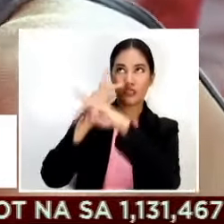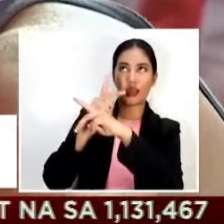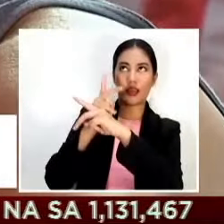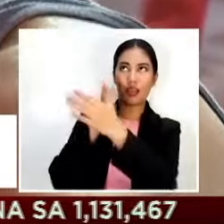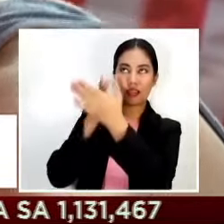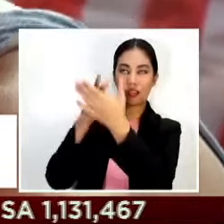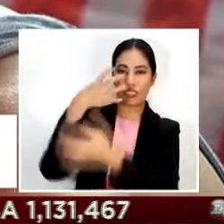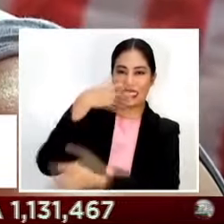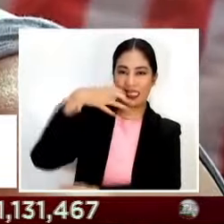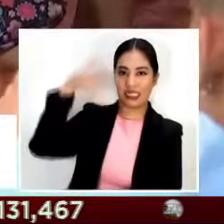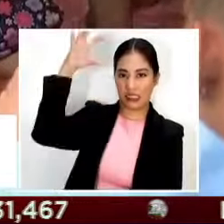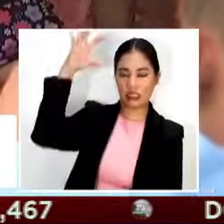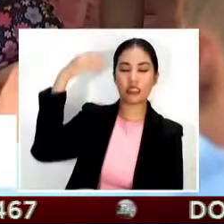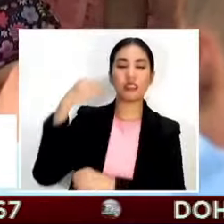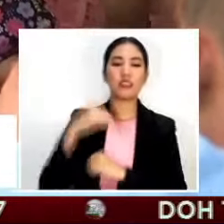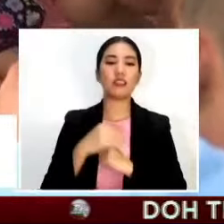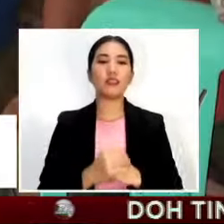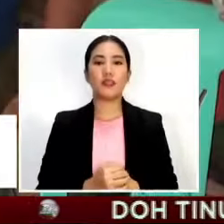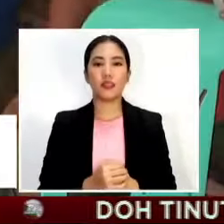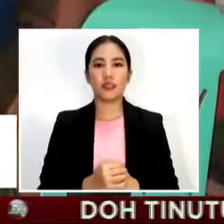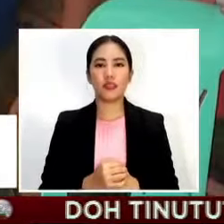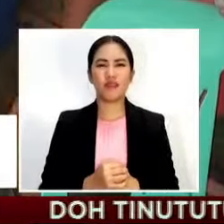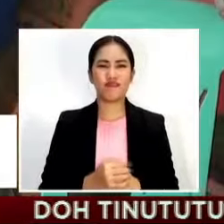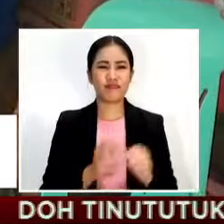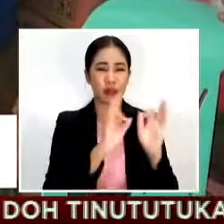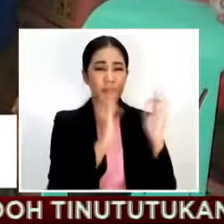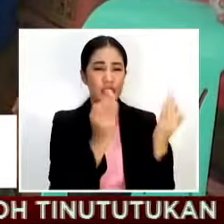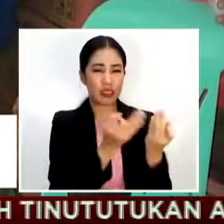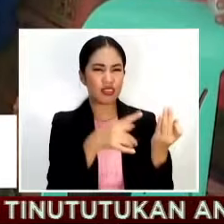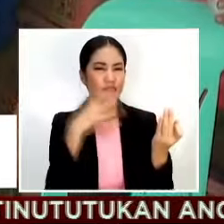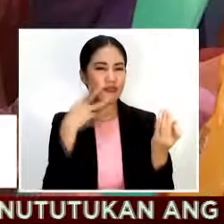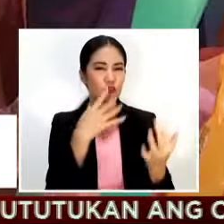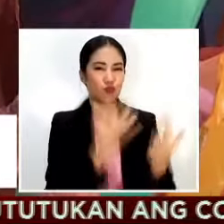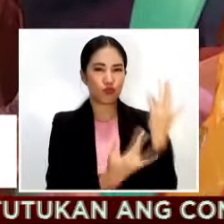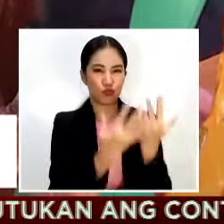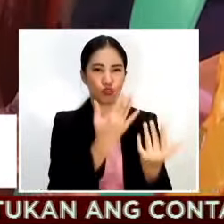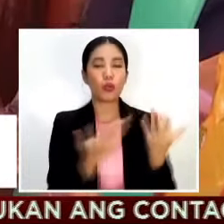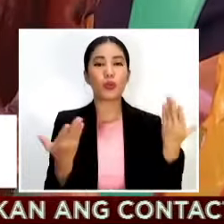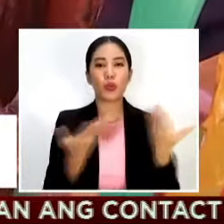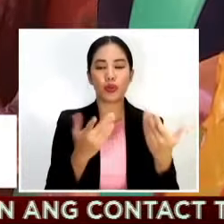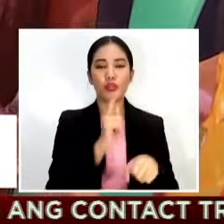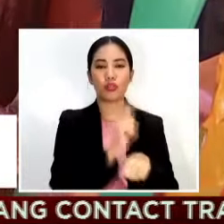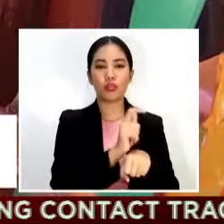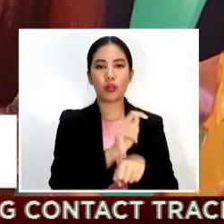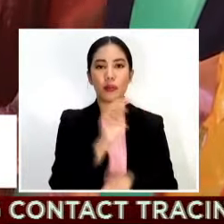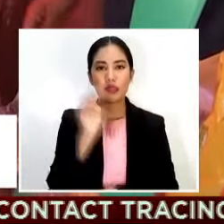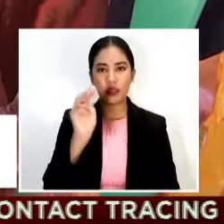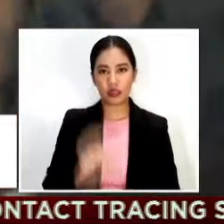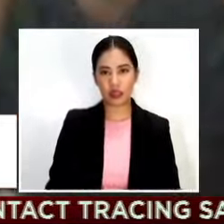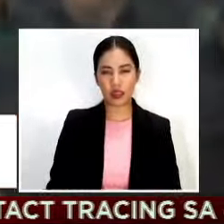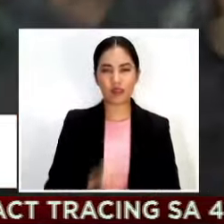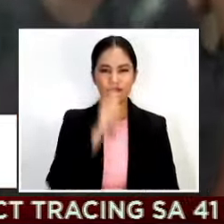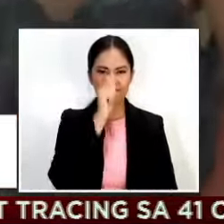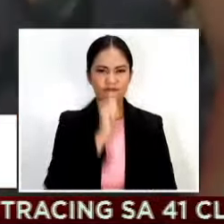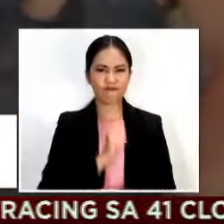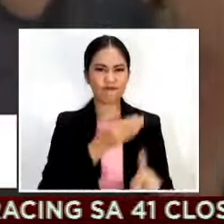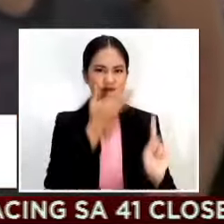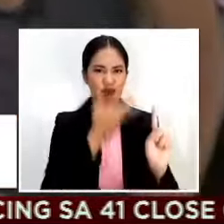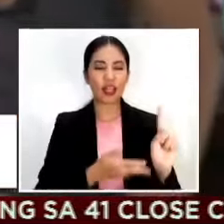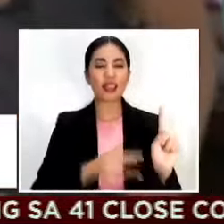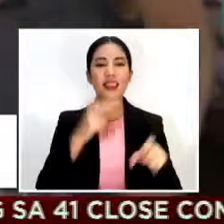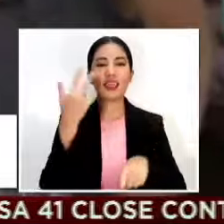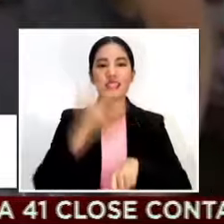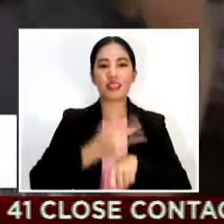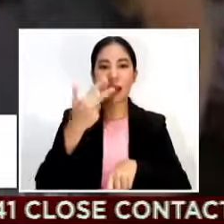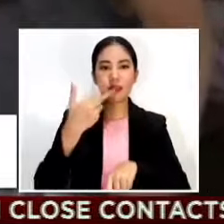sa barangay 25 Tondo Maynila walang magawa si Bang Jesse na tatlong beses nang nastrook kundi tiisin ang